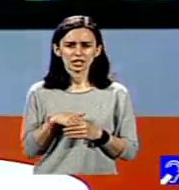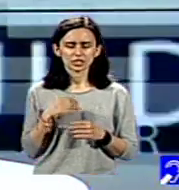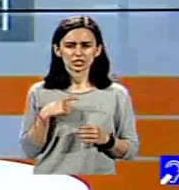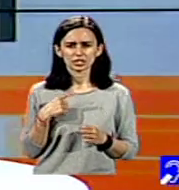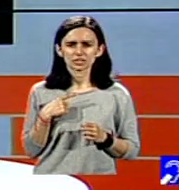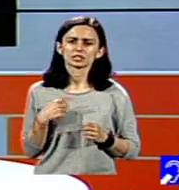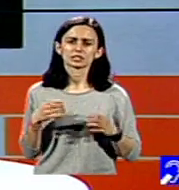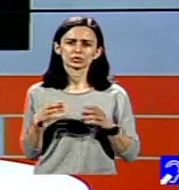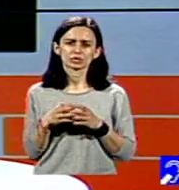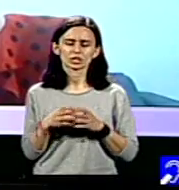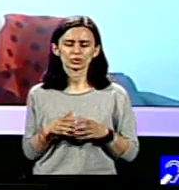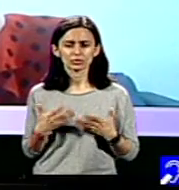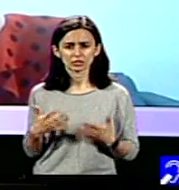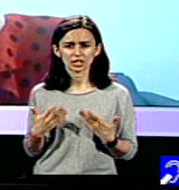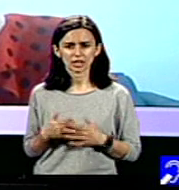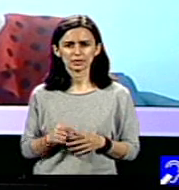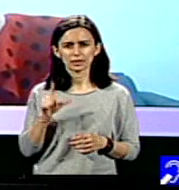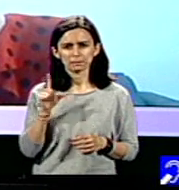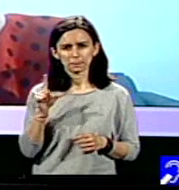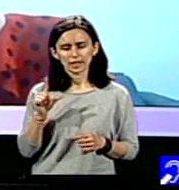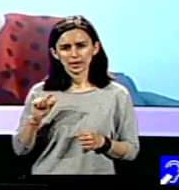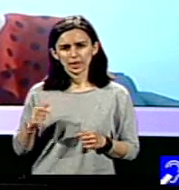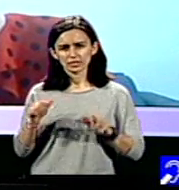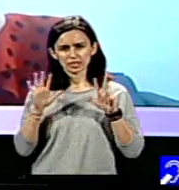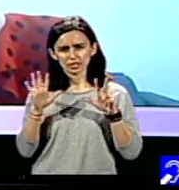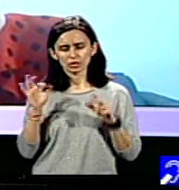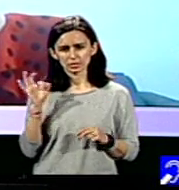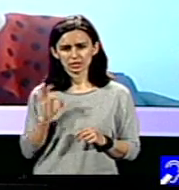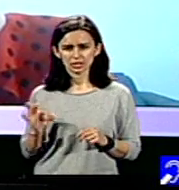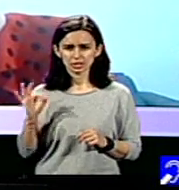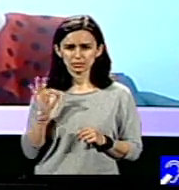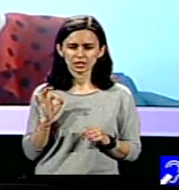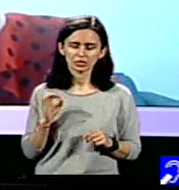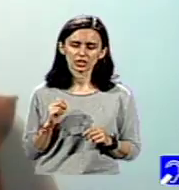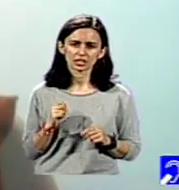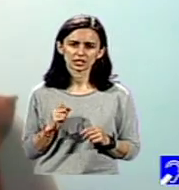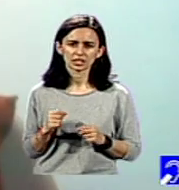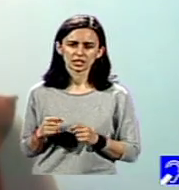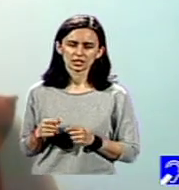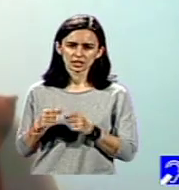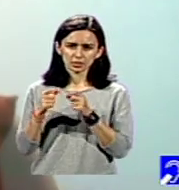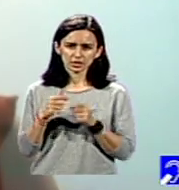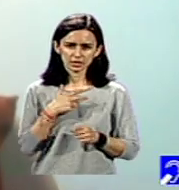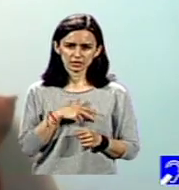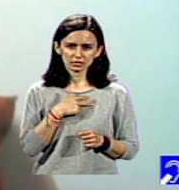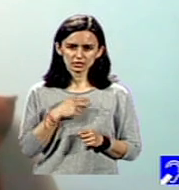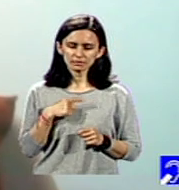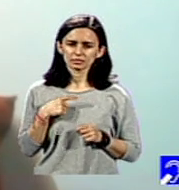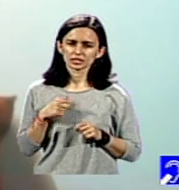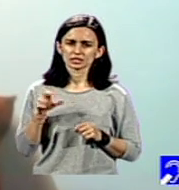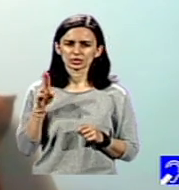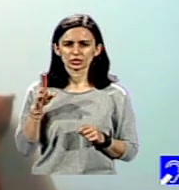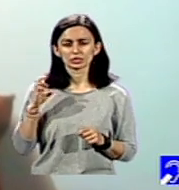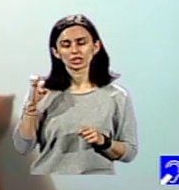vulnerabil. Cam 2,8 milioane de întreprinderi sociale există la nivelul Uniunii